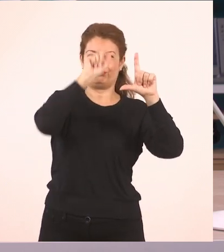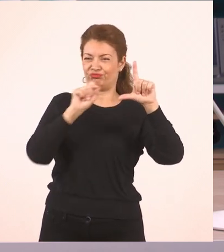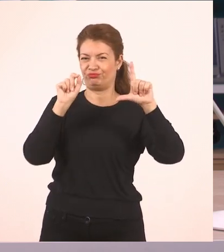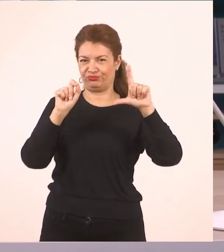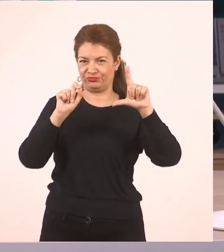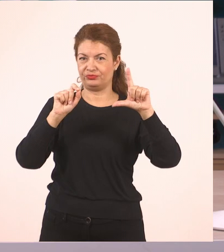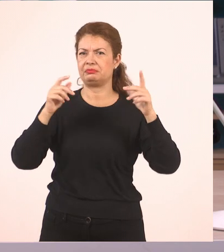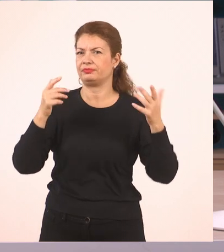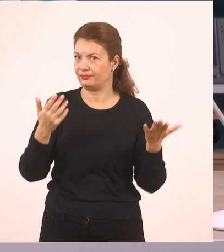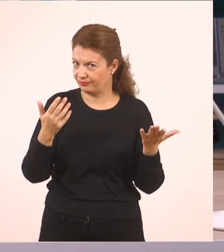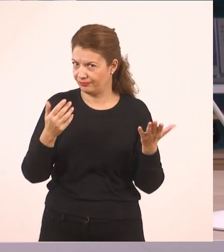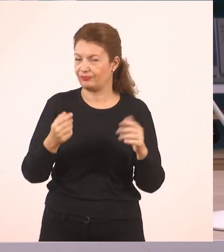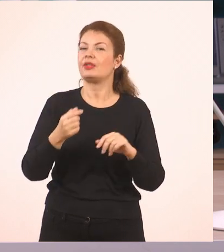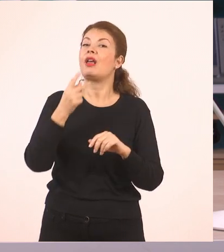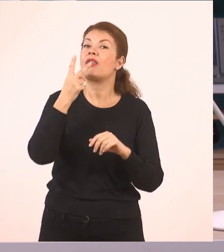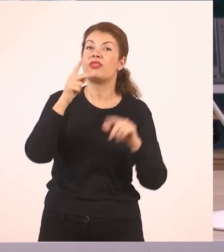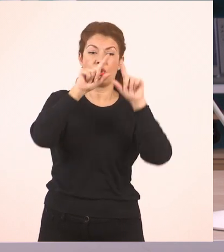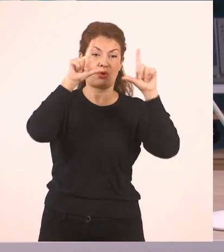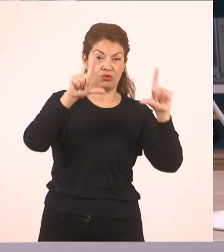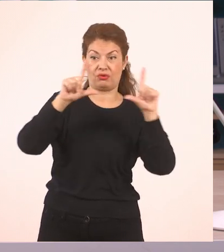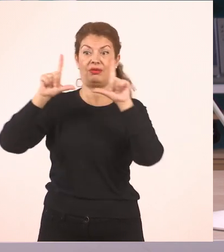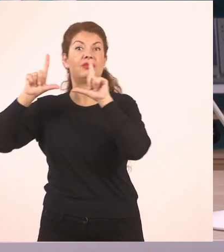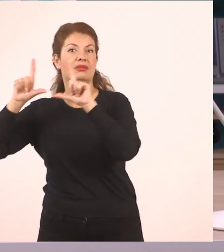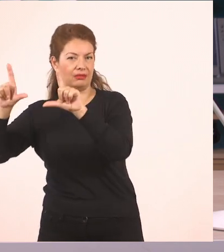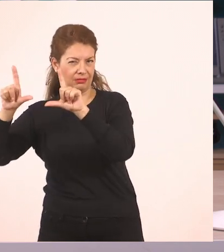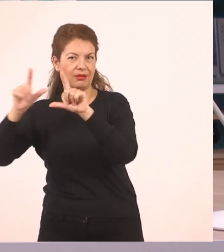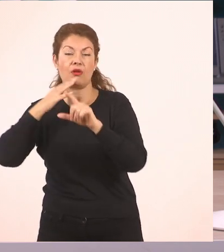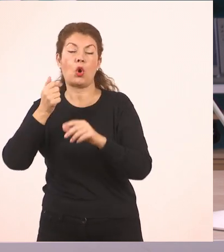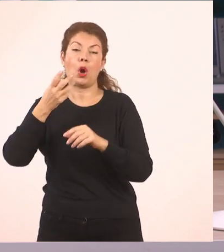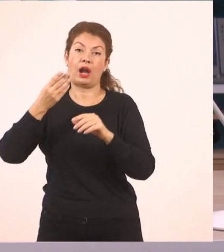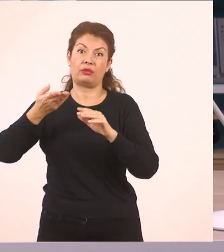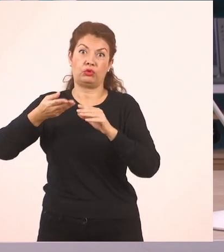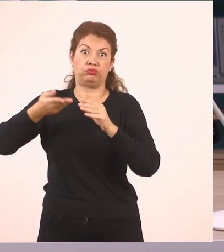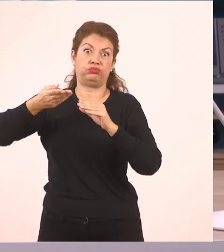Το οποίο είναι διπλό αυτή τη φορά, γιατί έχω ανέβει.